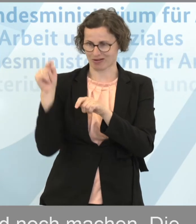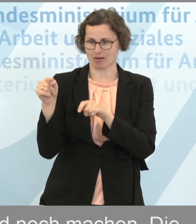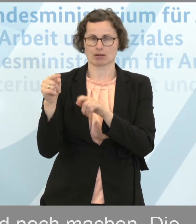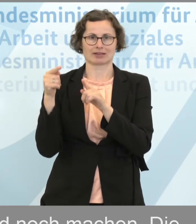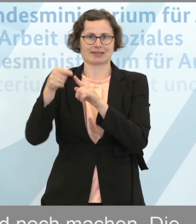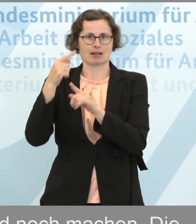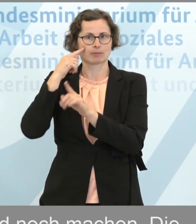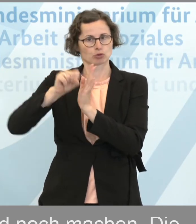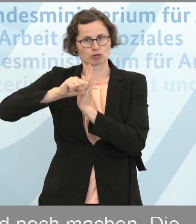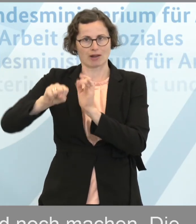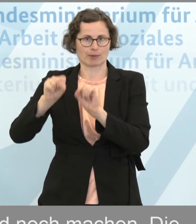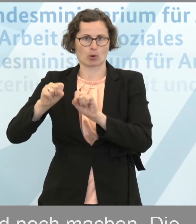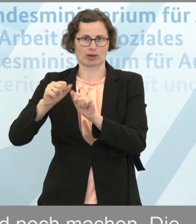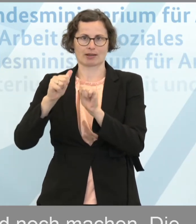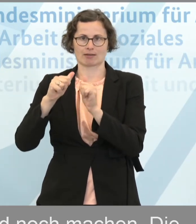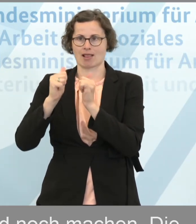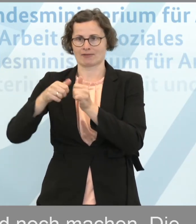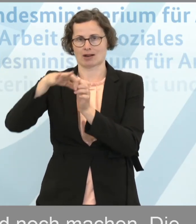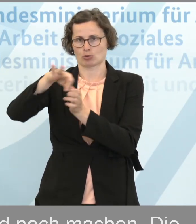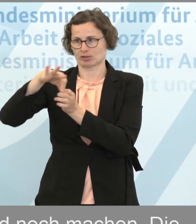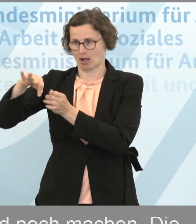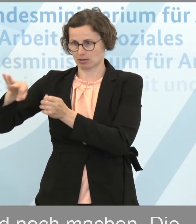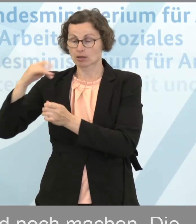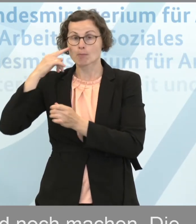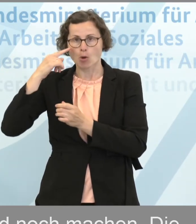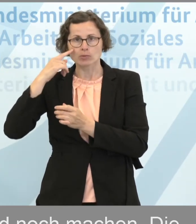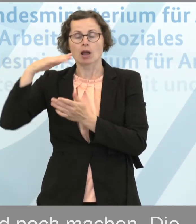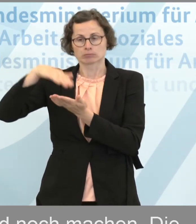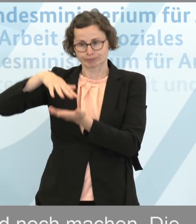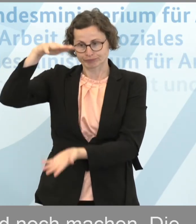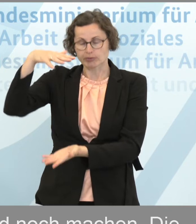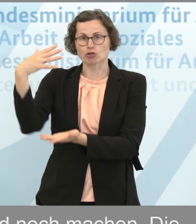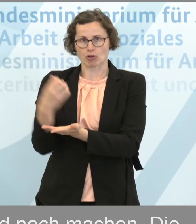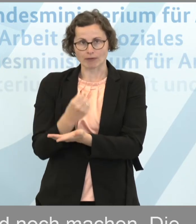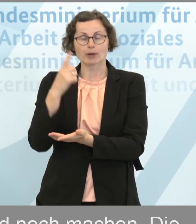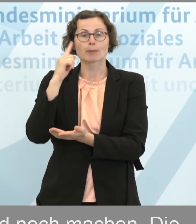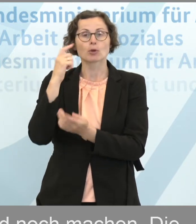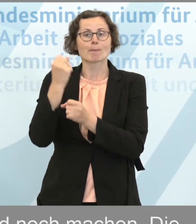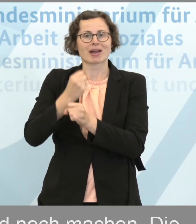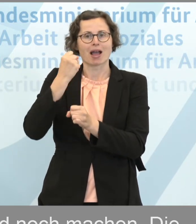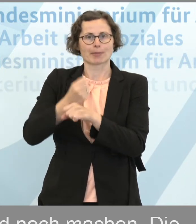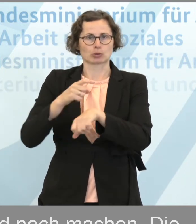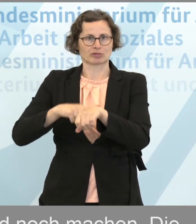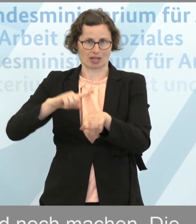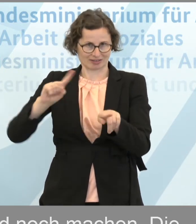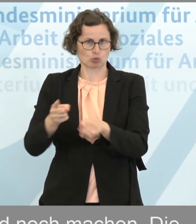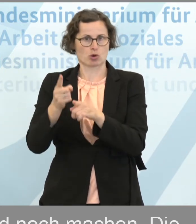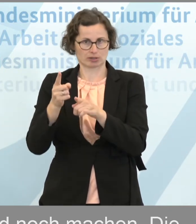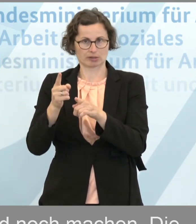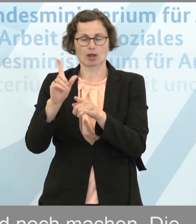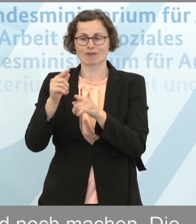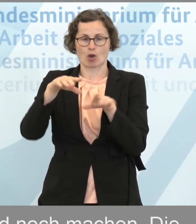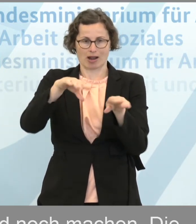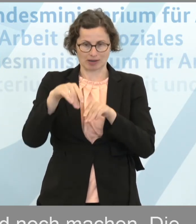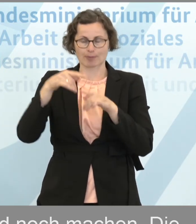Das ist im jetzigen Zustand gewährleistet. Die Bearbeitungszeit für die Annahme ist sehr, sehr kurz und für die Auszahlungen,